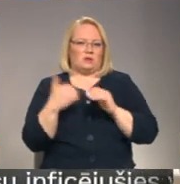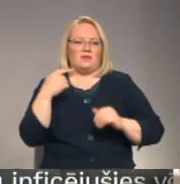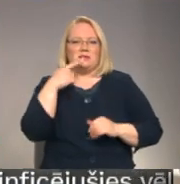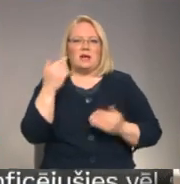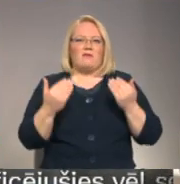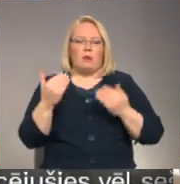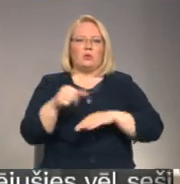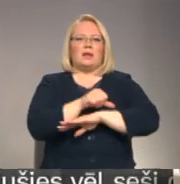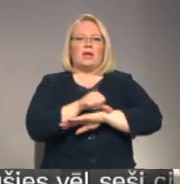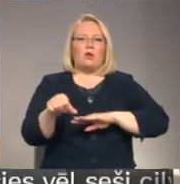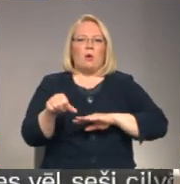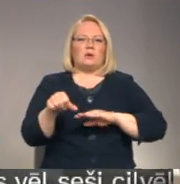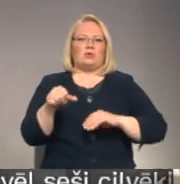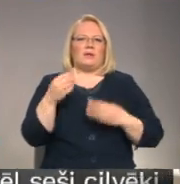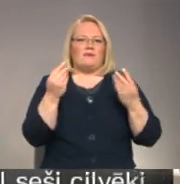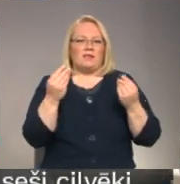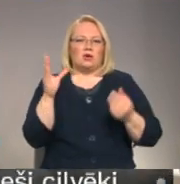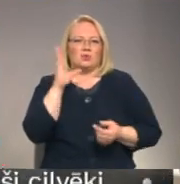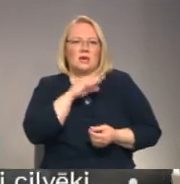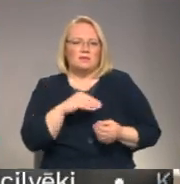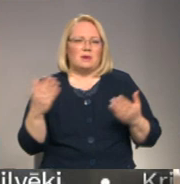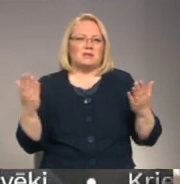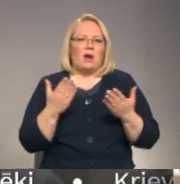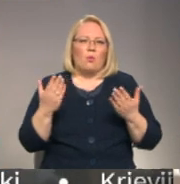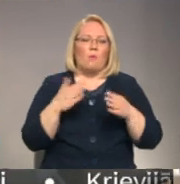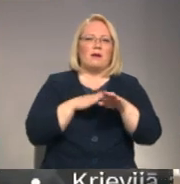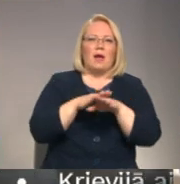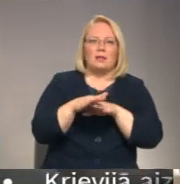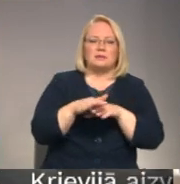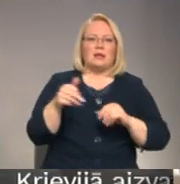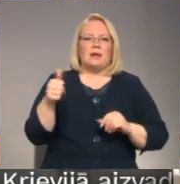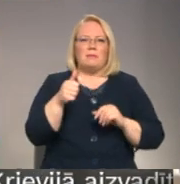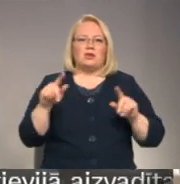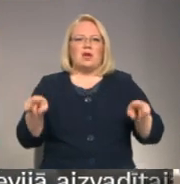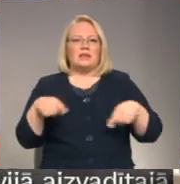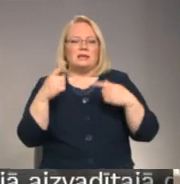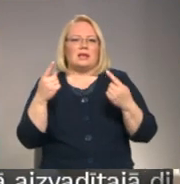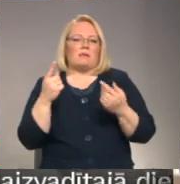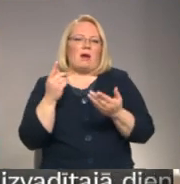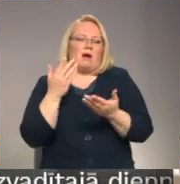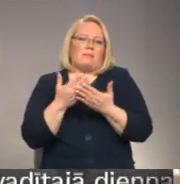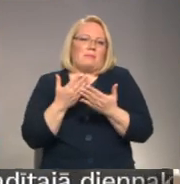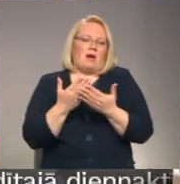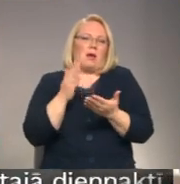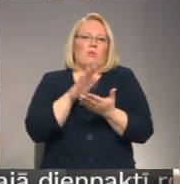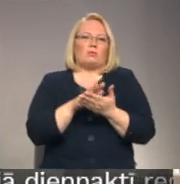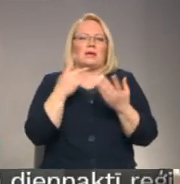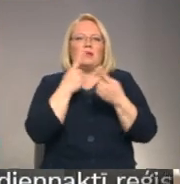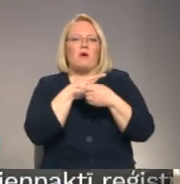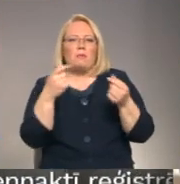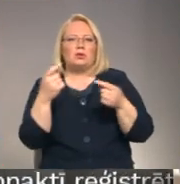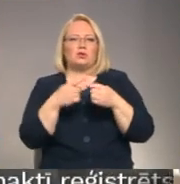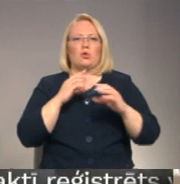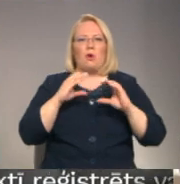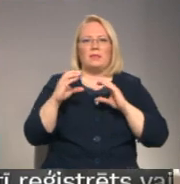ierobežotas finanses, finanšu iespējas kaut ko realizēt īpaši attiecībā, piemēram, uz informācijas un